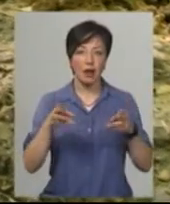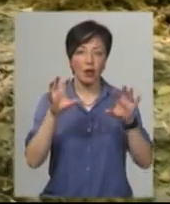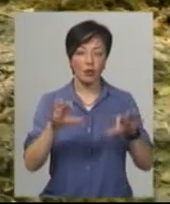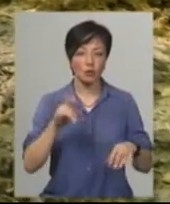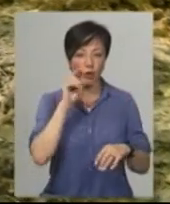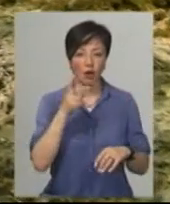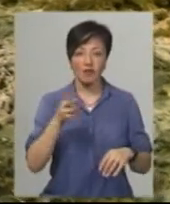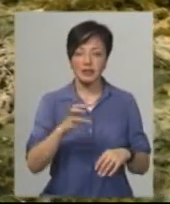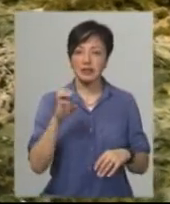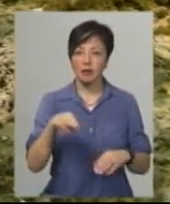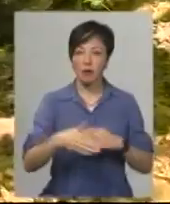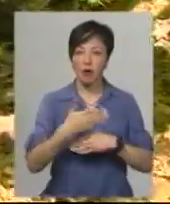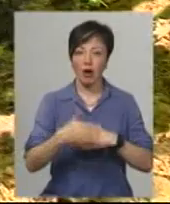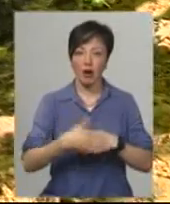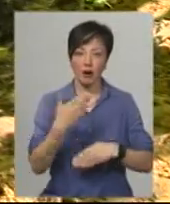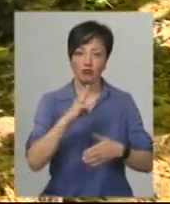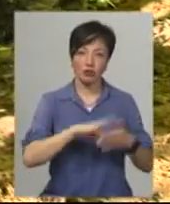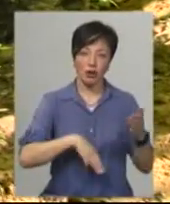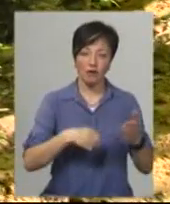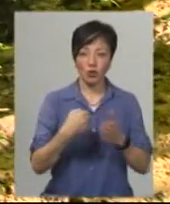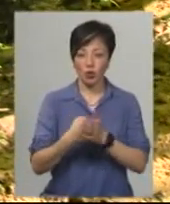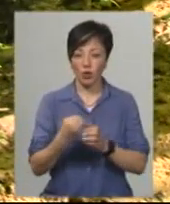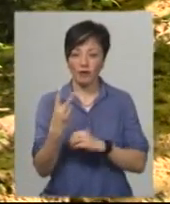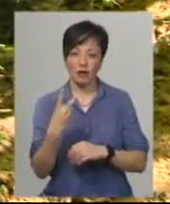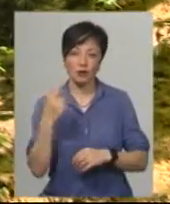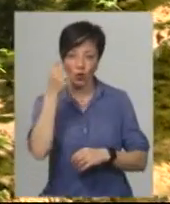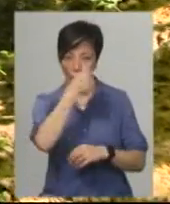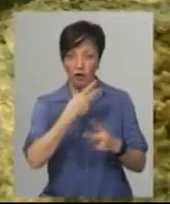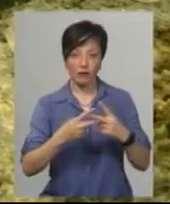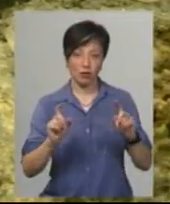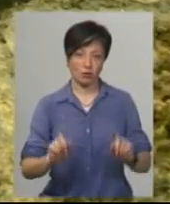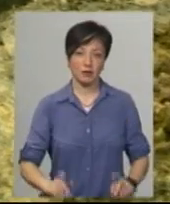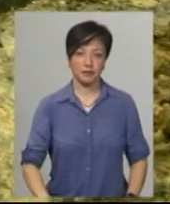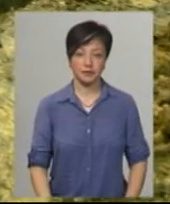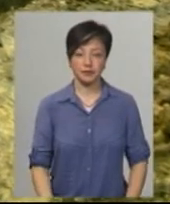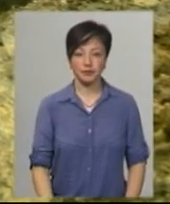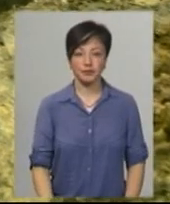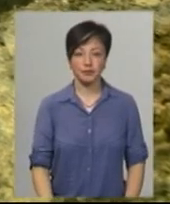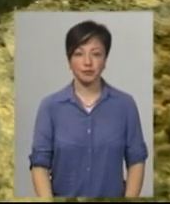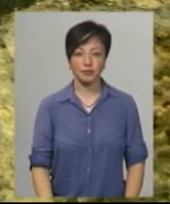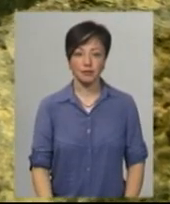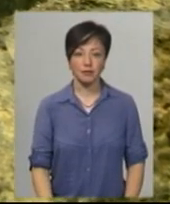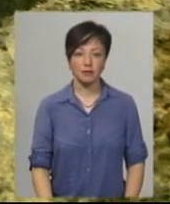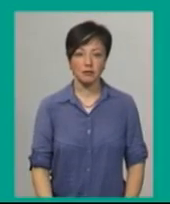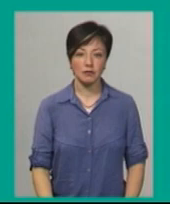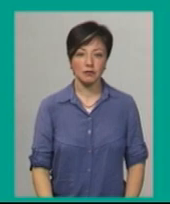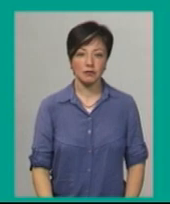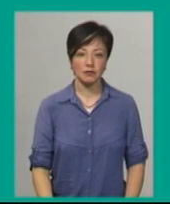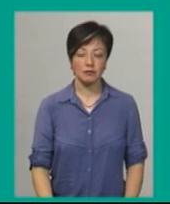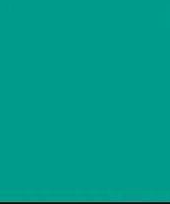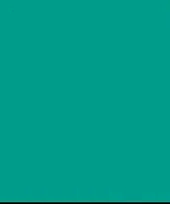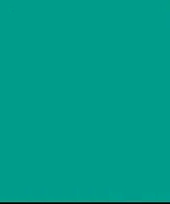Обидві статті передбачають покарання від штрафу до 12 років позбавлення волі. Михайло Жила, Юрій Чорний. Новини на Суспільному. Хмельниччина.